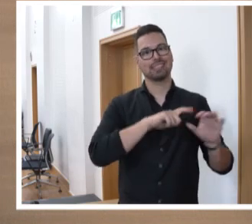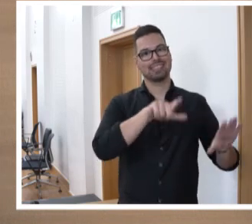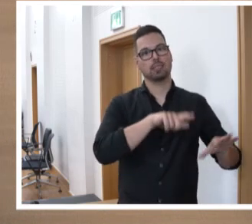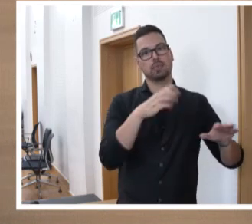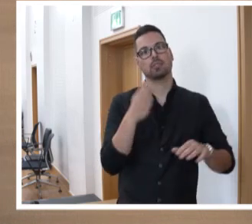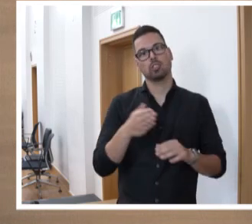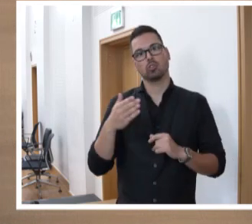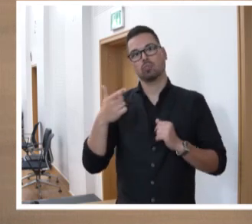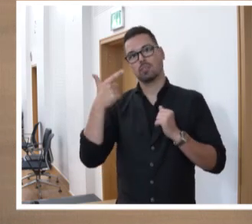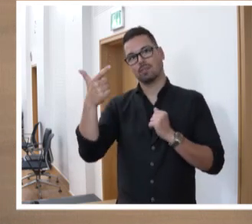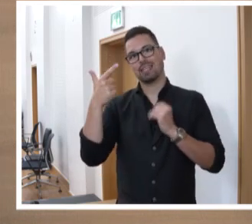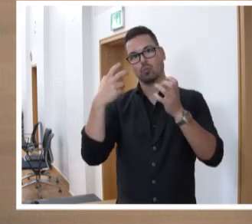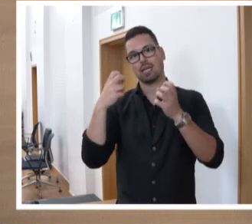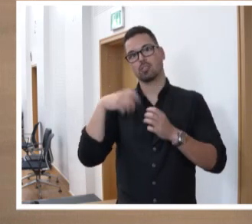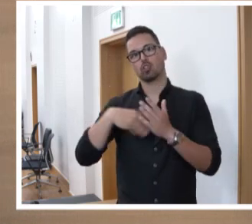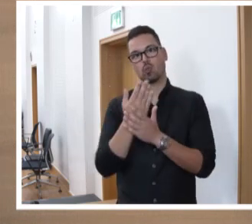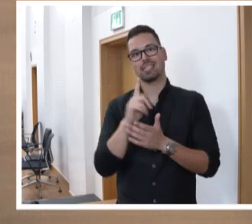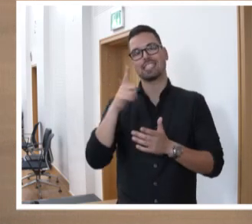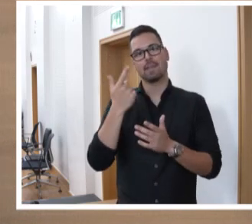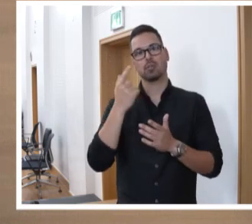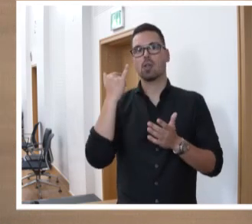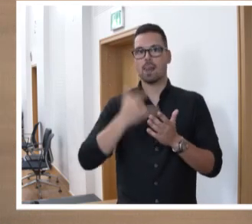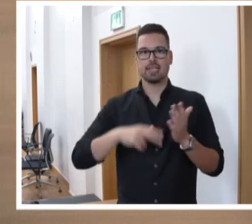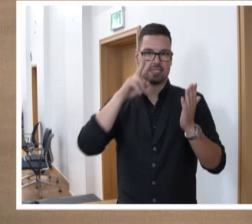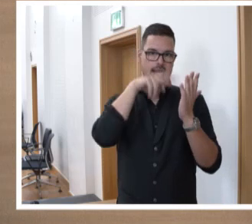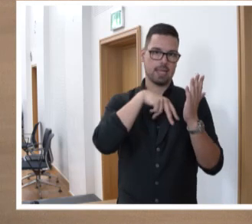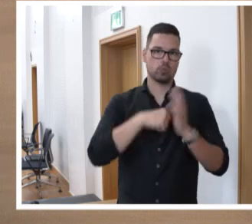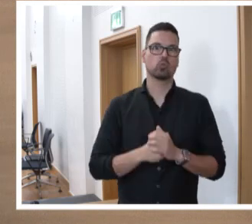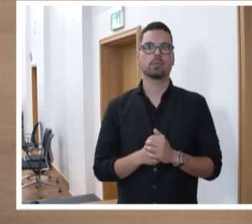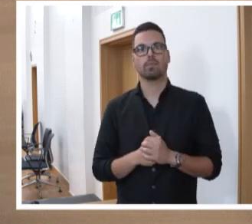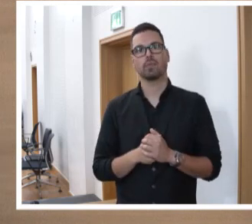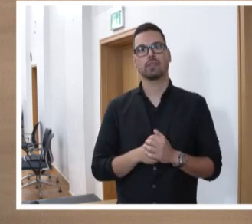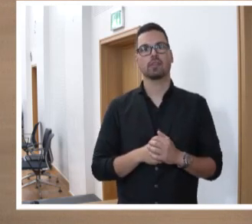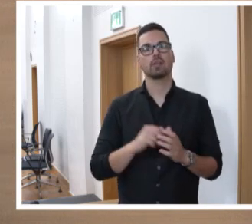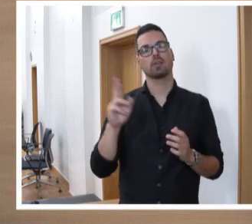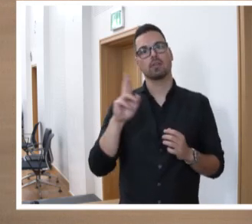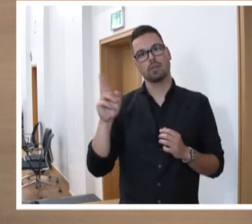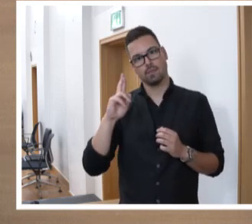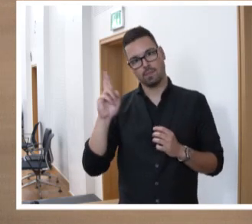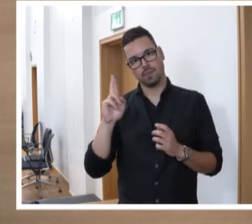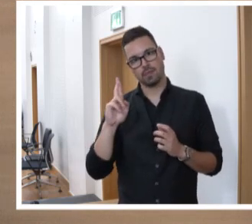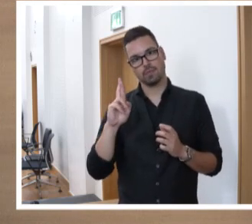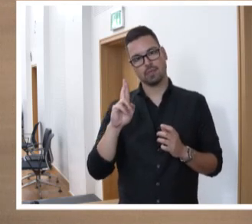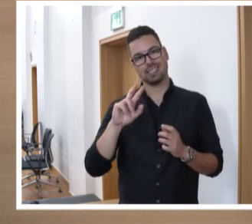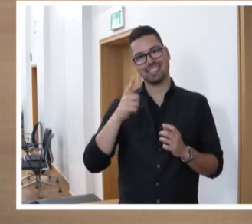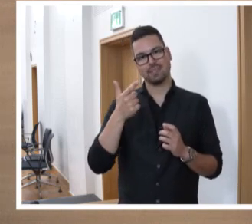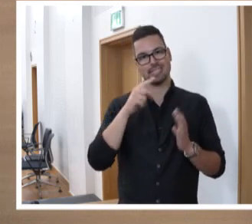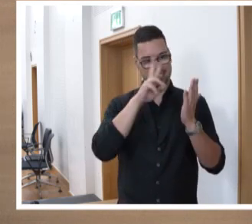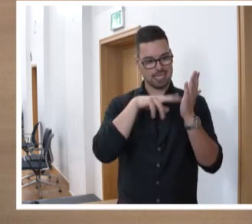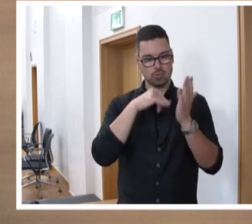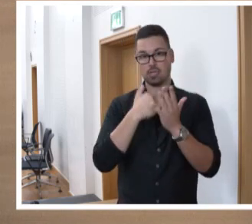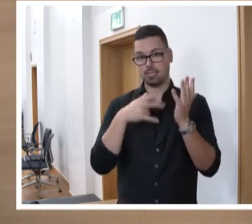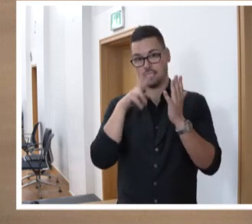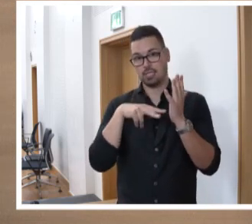17-82 neu in zweiter und letzter Lesung. Wer für die Annahme des Gesetzentwurfs in zweiter und letzter